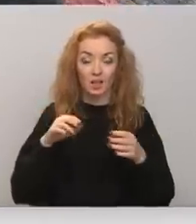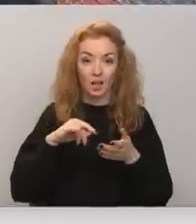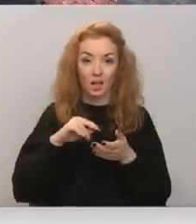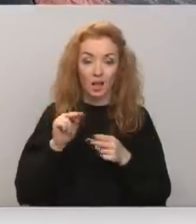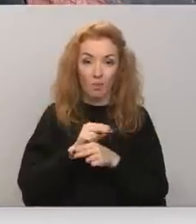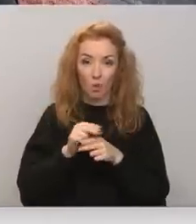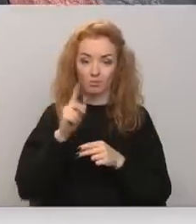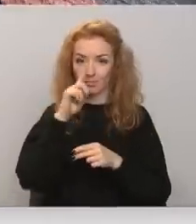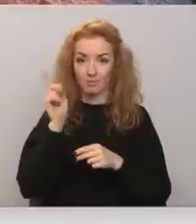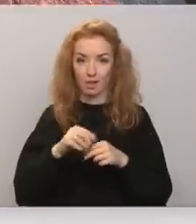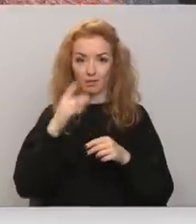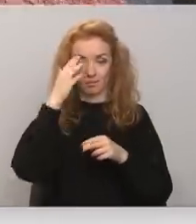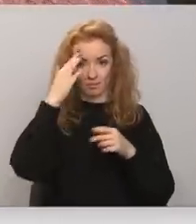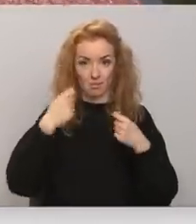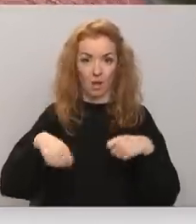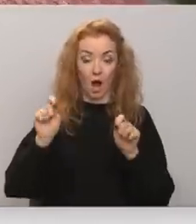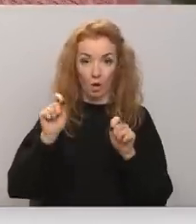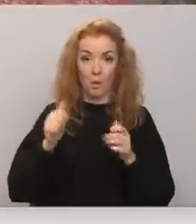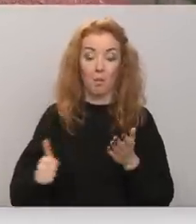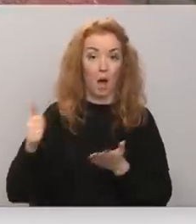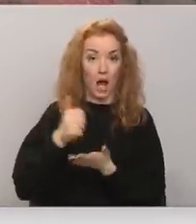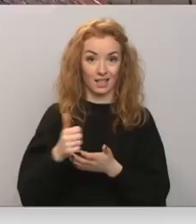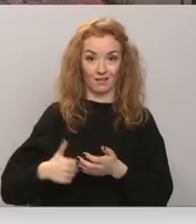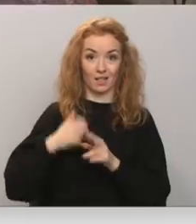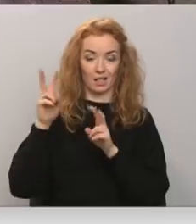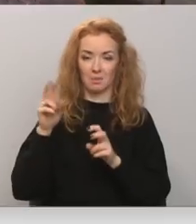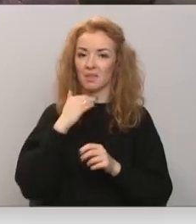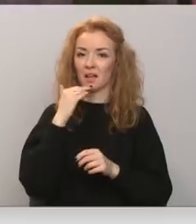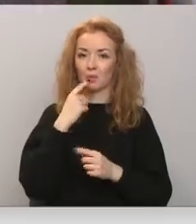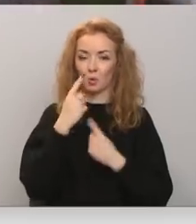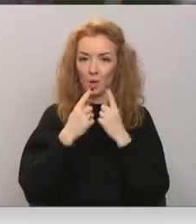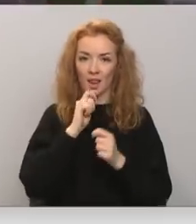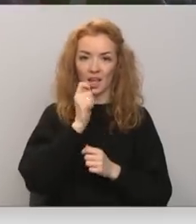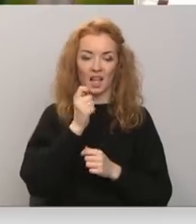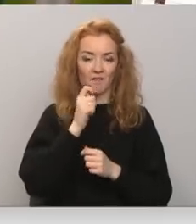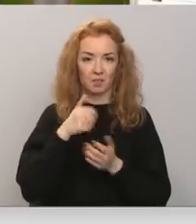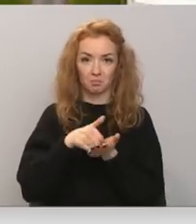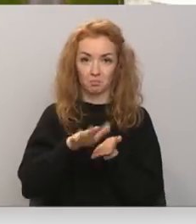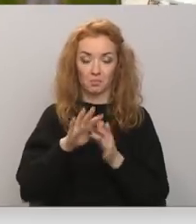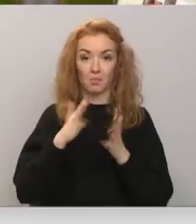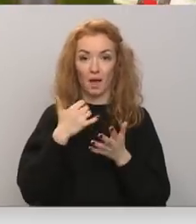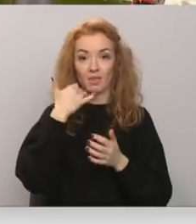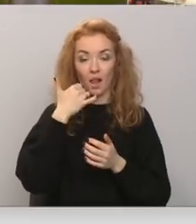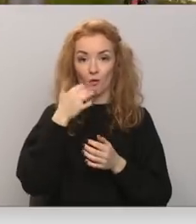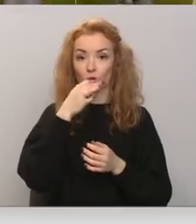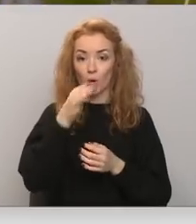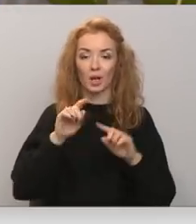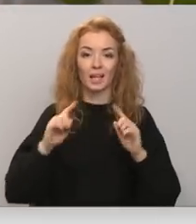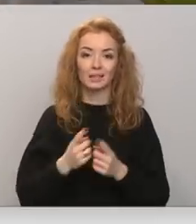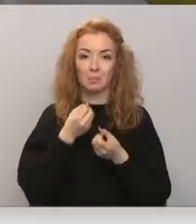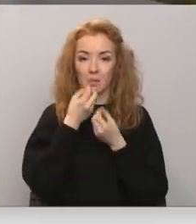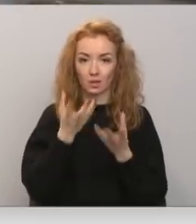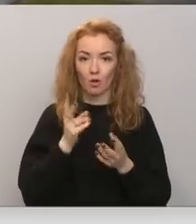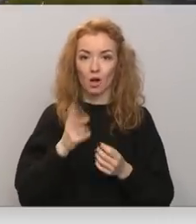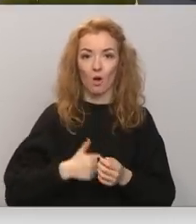pārdot. Uzņēmuma Korkalns pārstāvis Jānis Podnieks ir nerunīgs, no intervijas atcakās, bet telefonu sarunā īsi paskaidro,